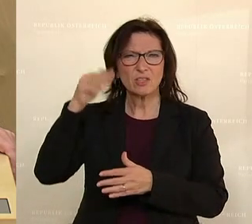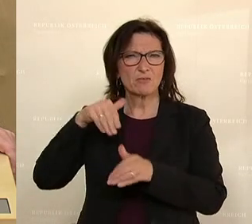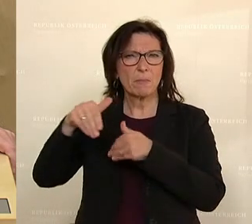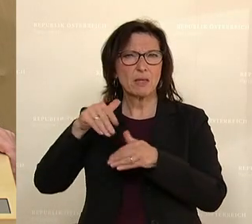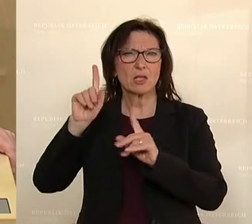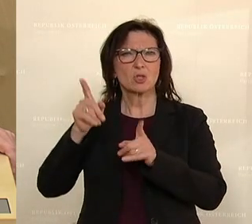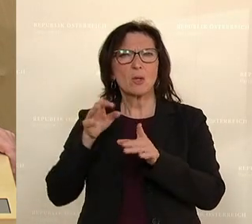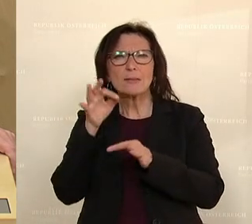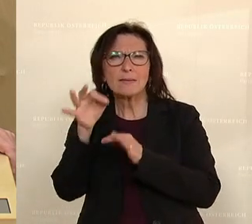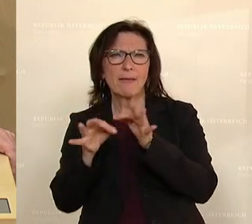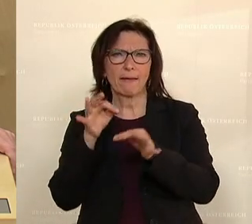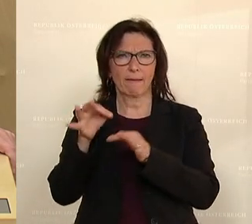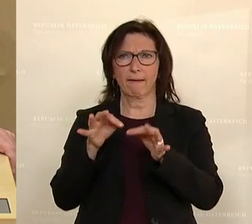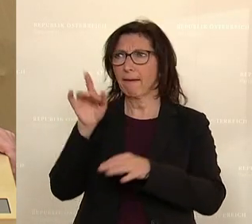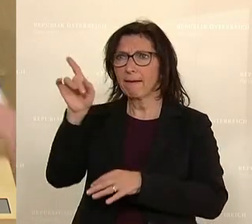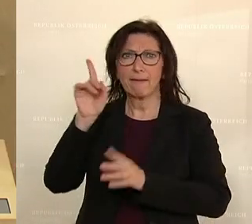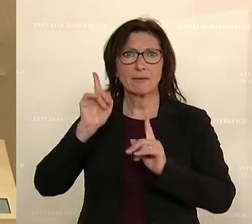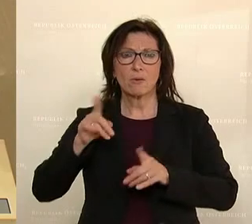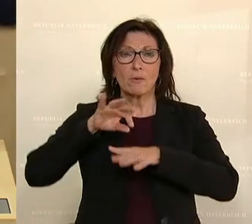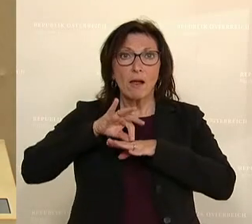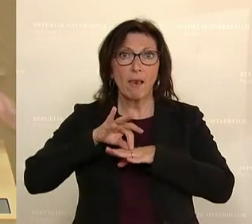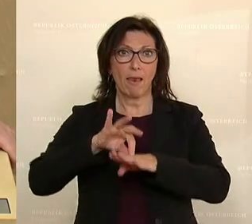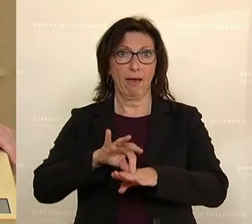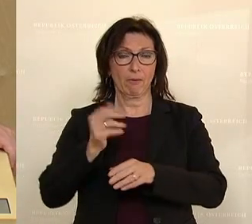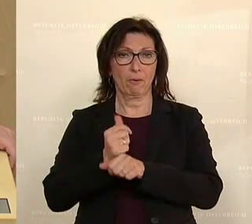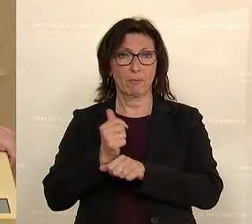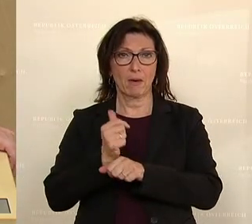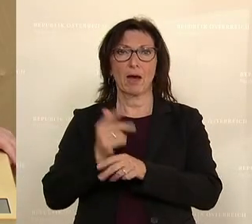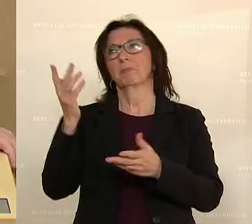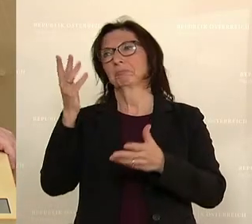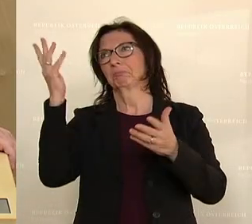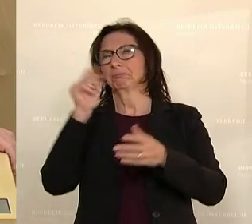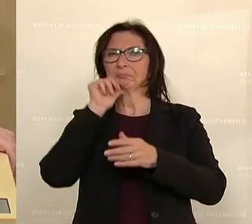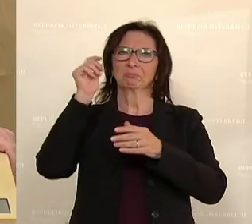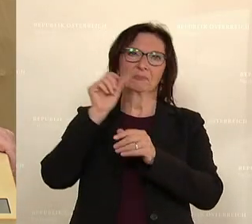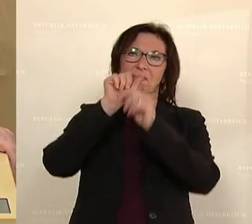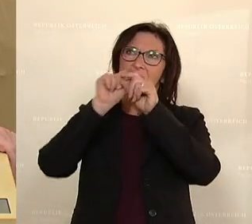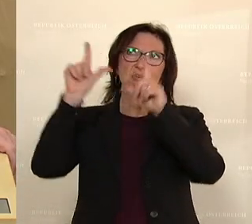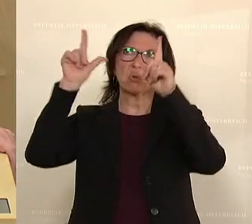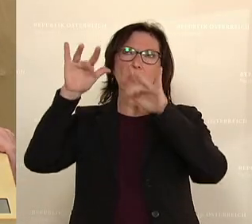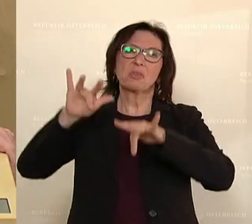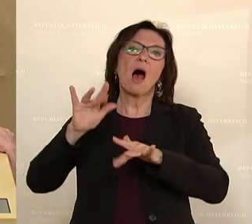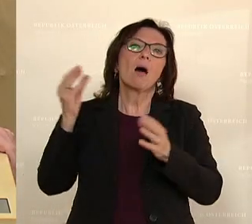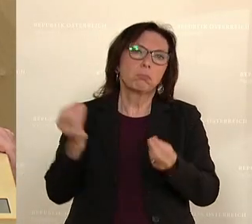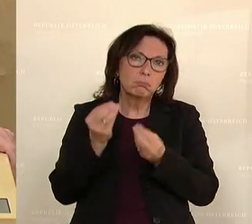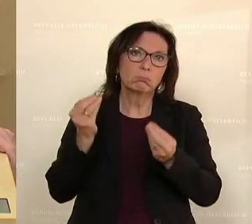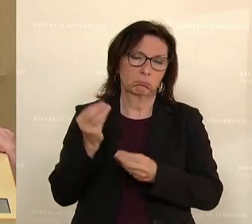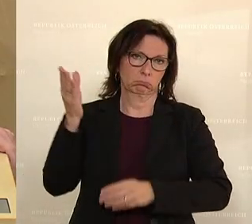Führungs und Leitungsinstanz sein, die vielleicht nicht unbedingt Visionen hat, aber doch zumindest